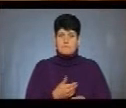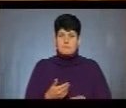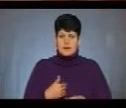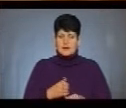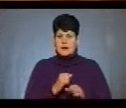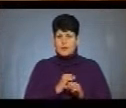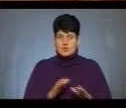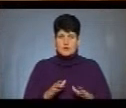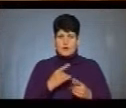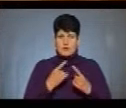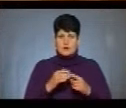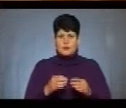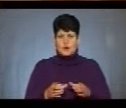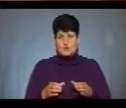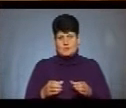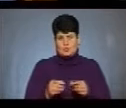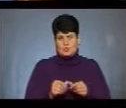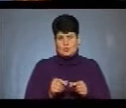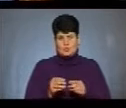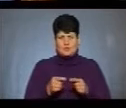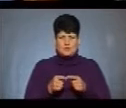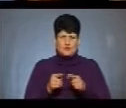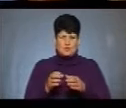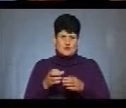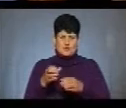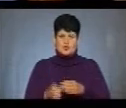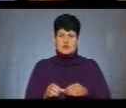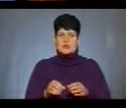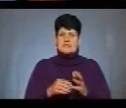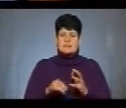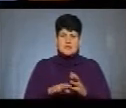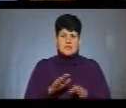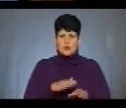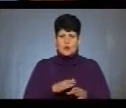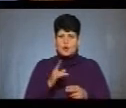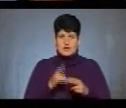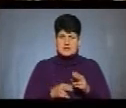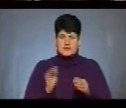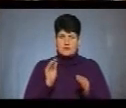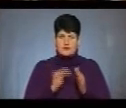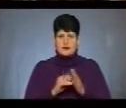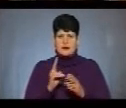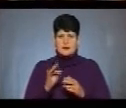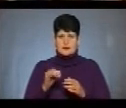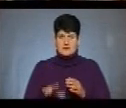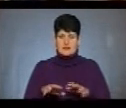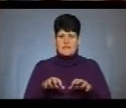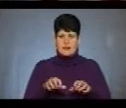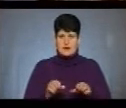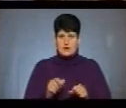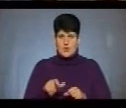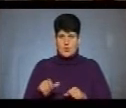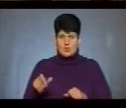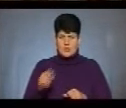можна говорити про якийсь шматок землі, як товарна. Не до кінця наповнений кадастр. Не до кінця на власниках, перш за все, на